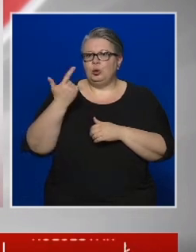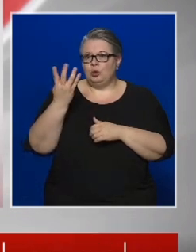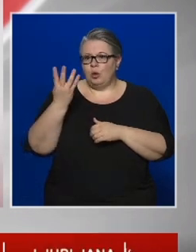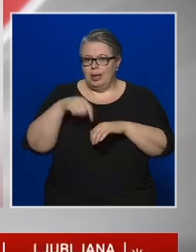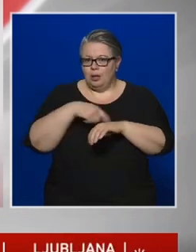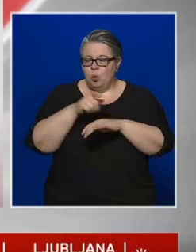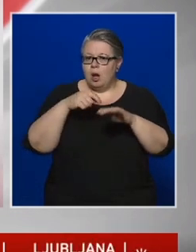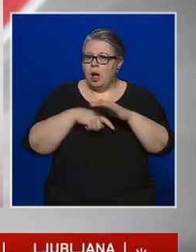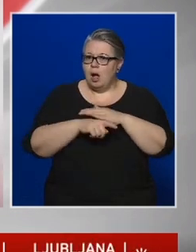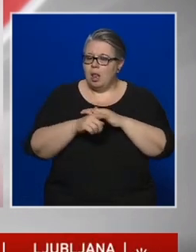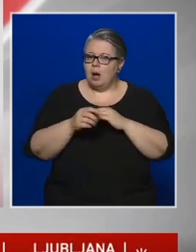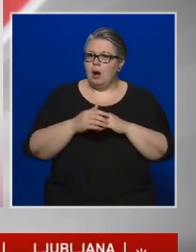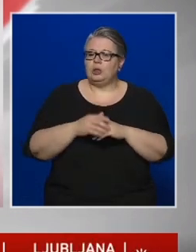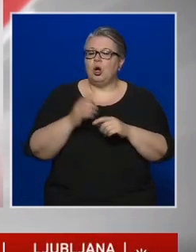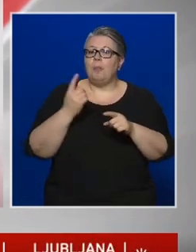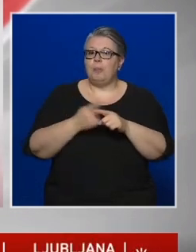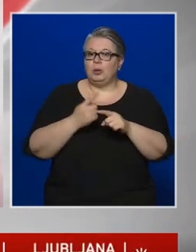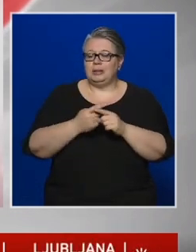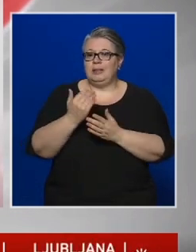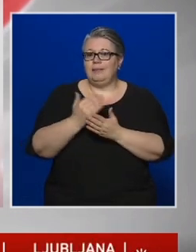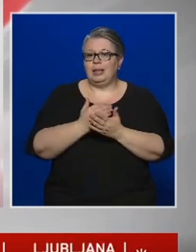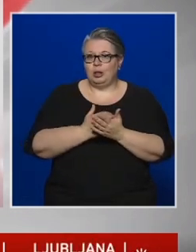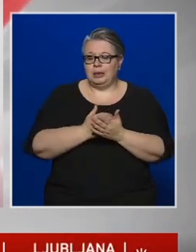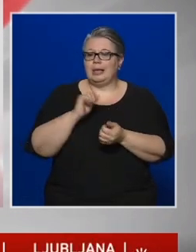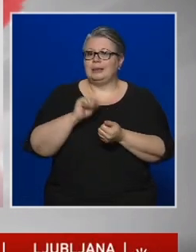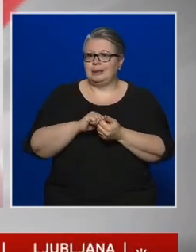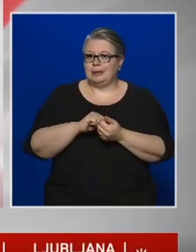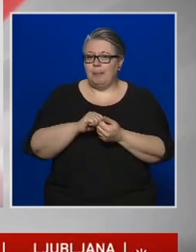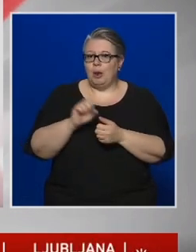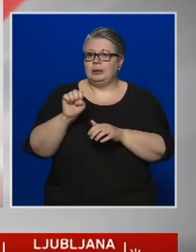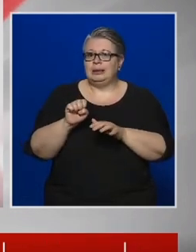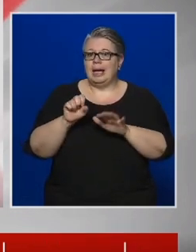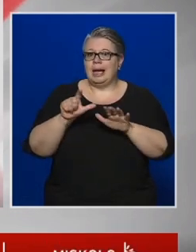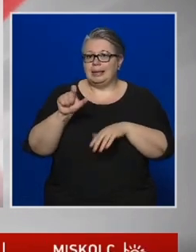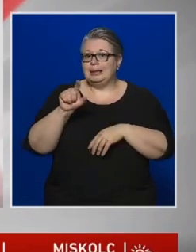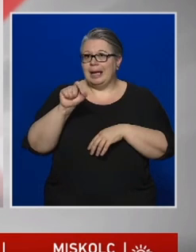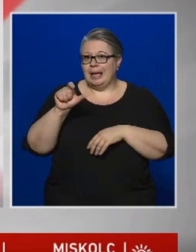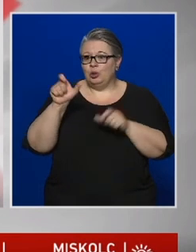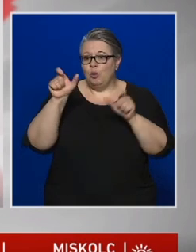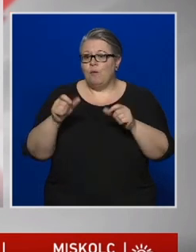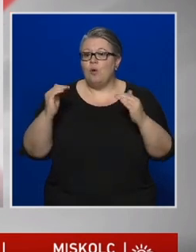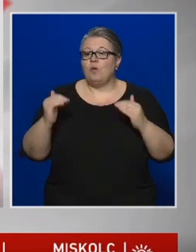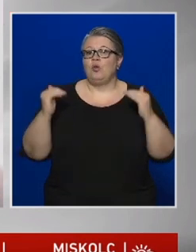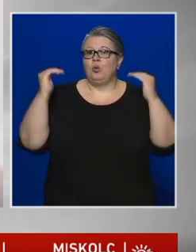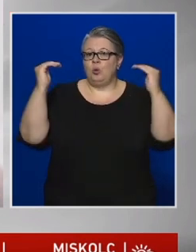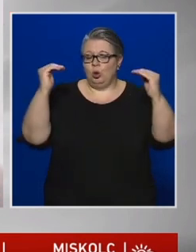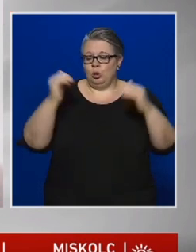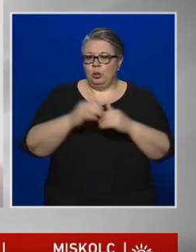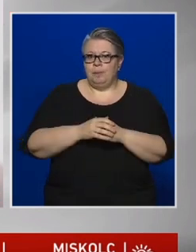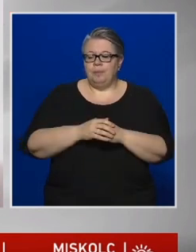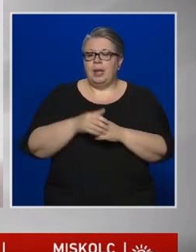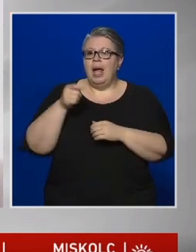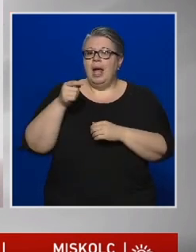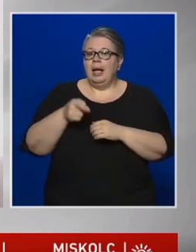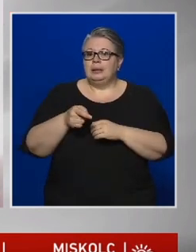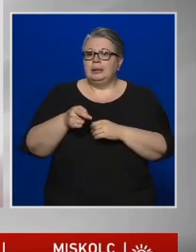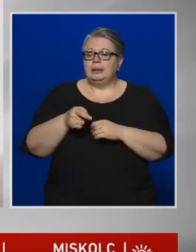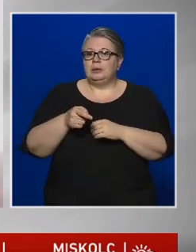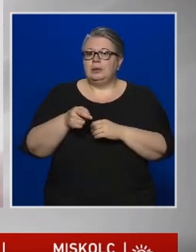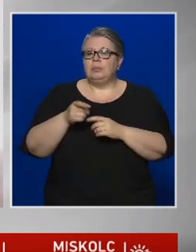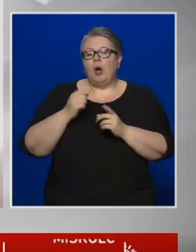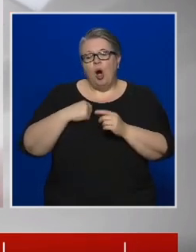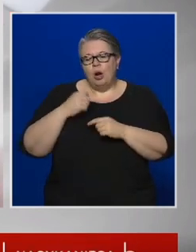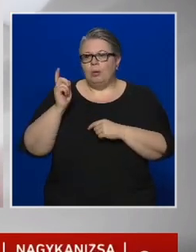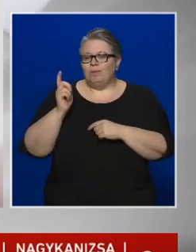24 órában a pozitív eseteknek a száma 12 fővel nőtt. Ez arra int